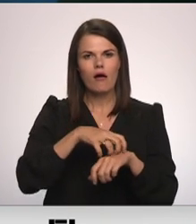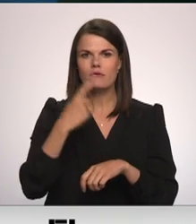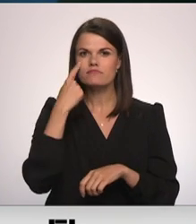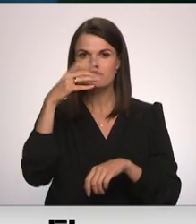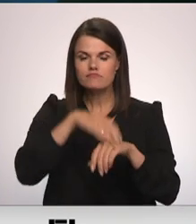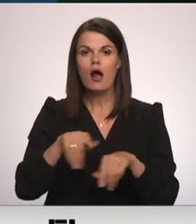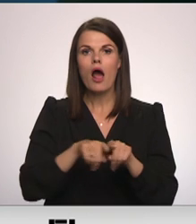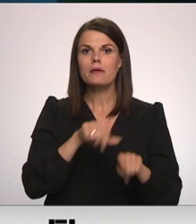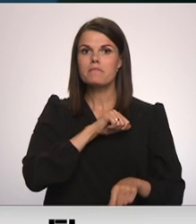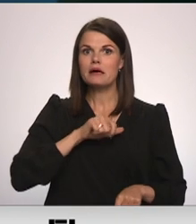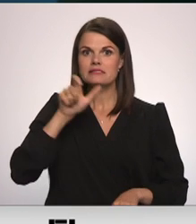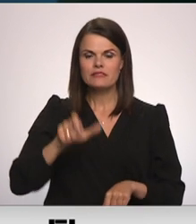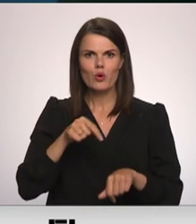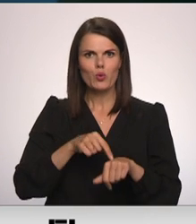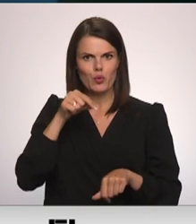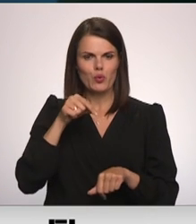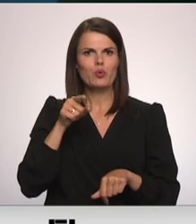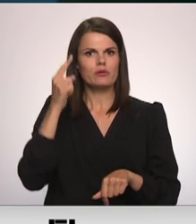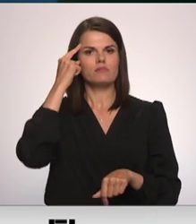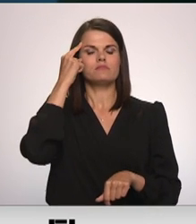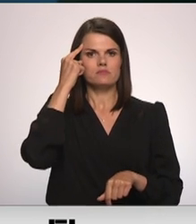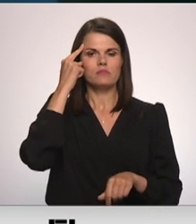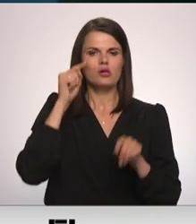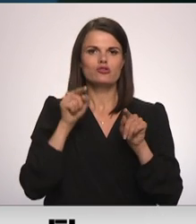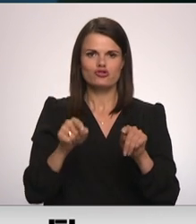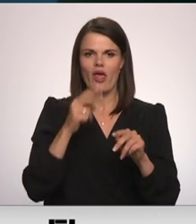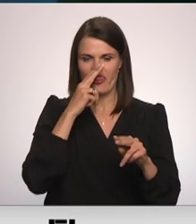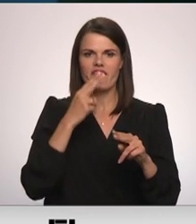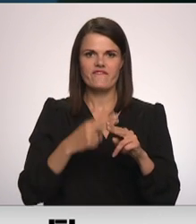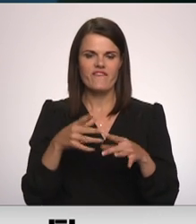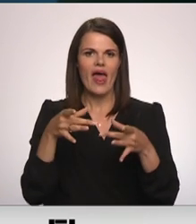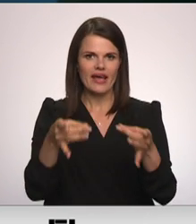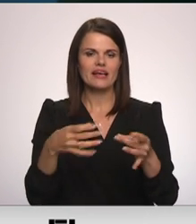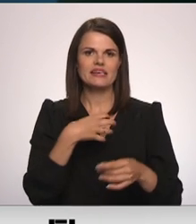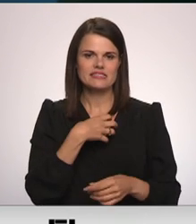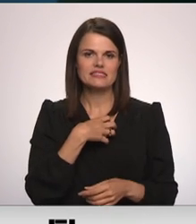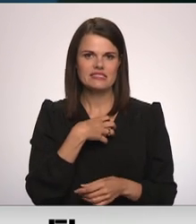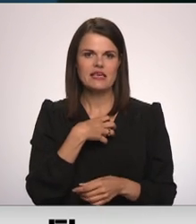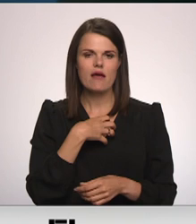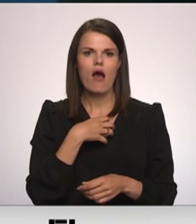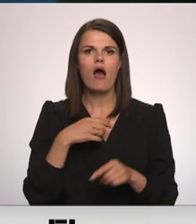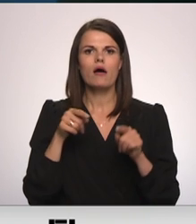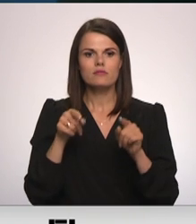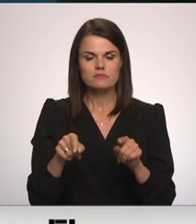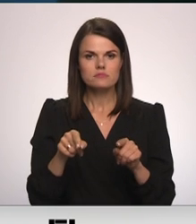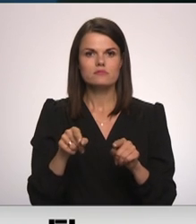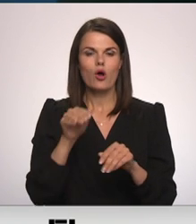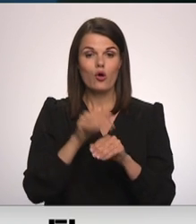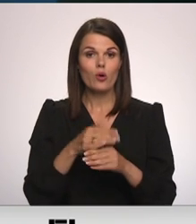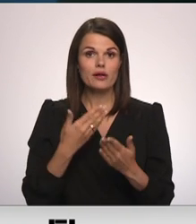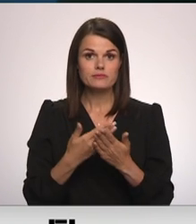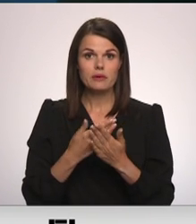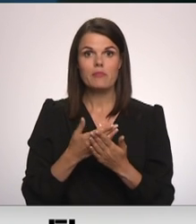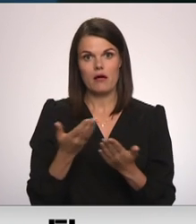pašu pacientu reizēm uzdomu par to, ka šī infekcija, kas pacientam konkrētam ir,